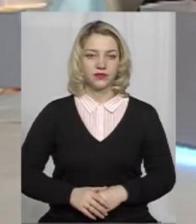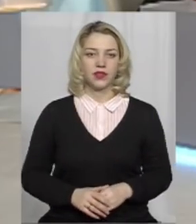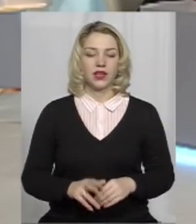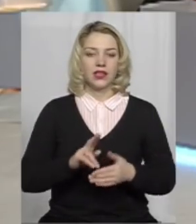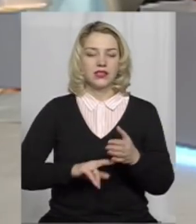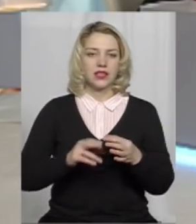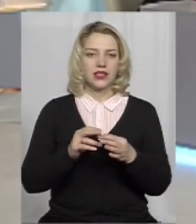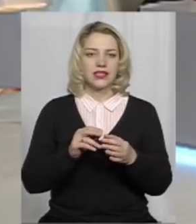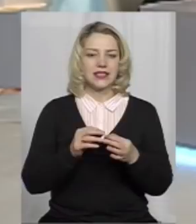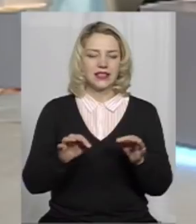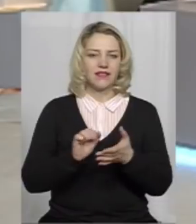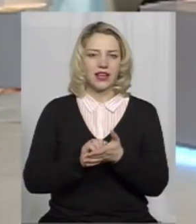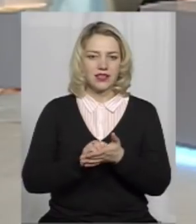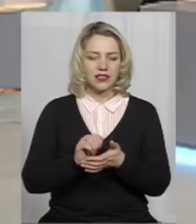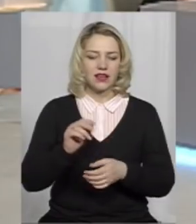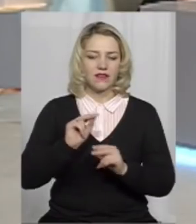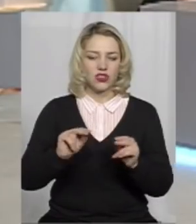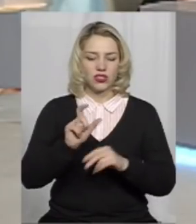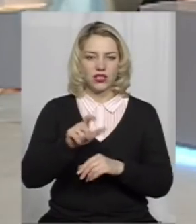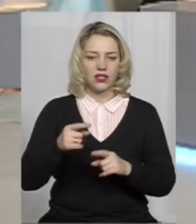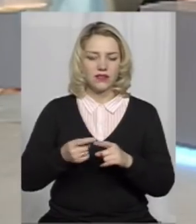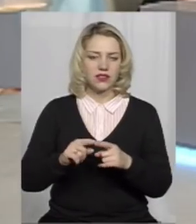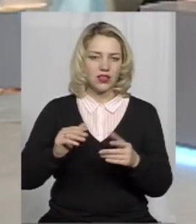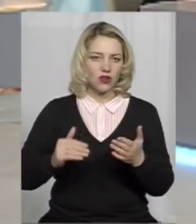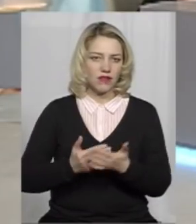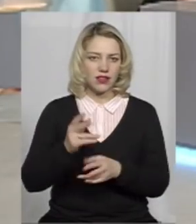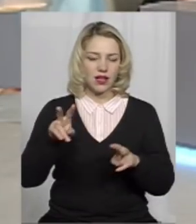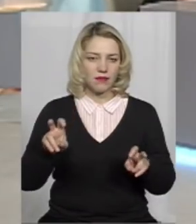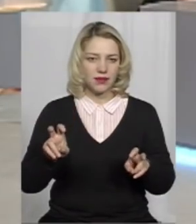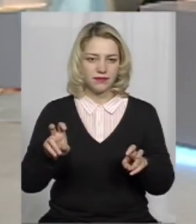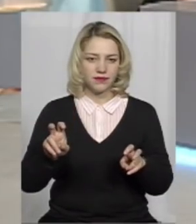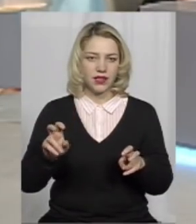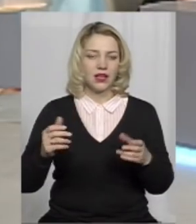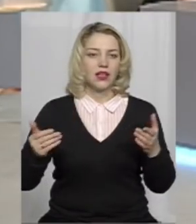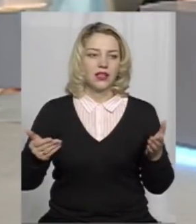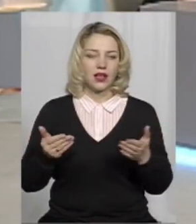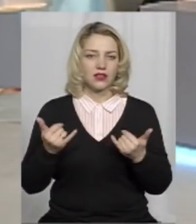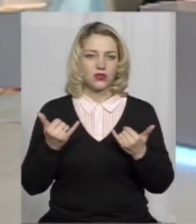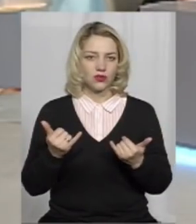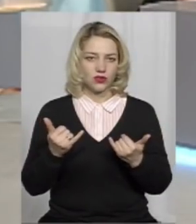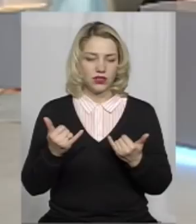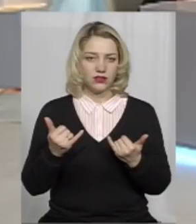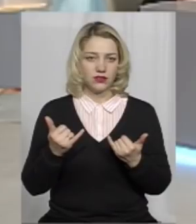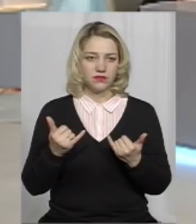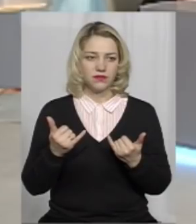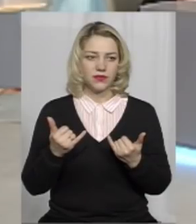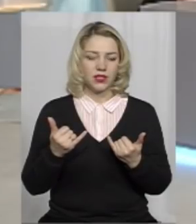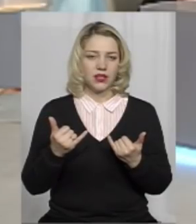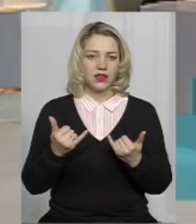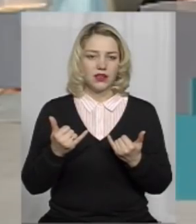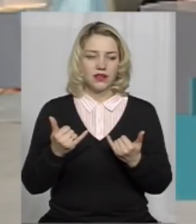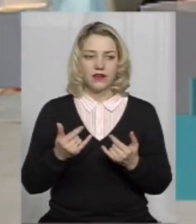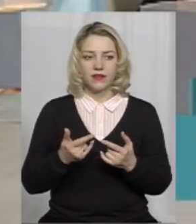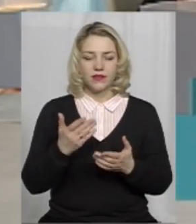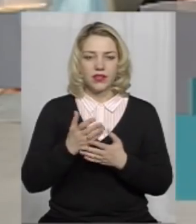Сертифікація вчителів – це абсолютно нова тема, яка сьогодні вирує